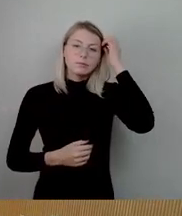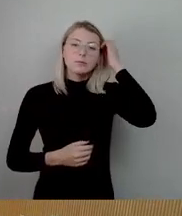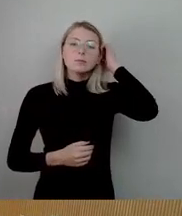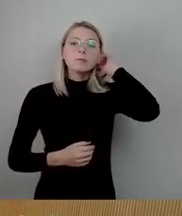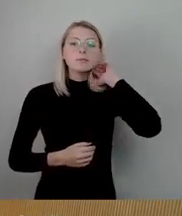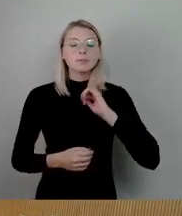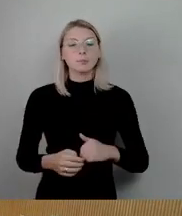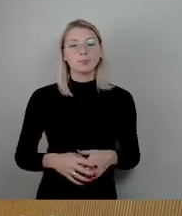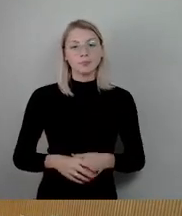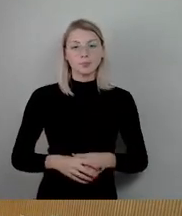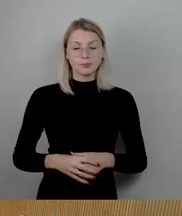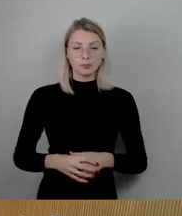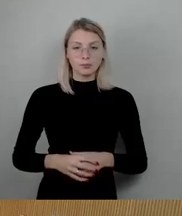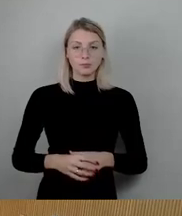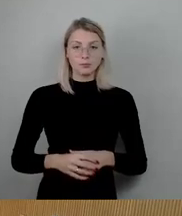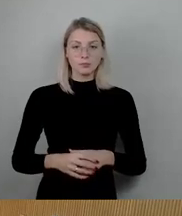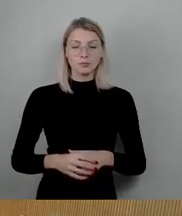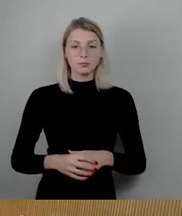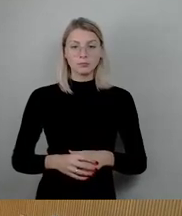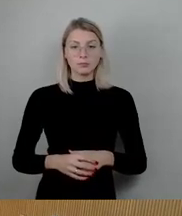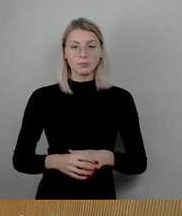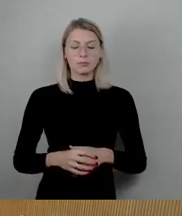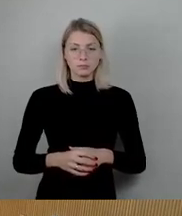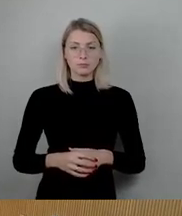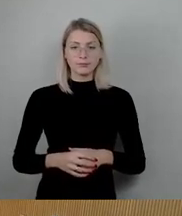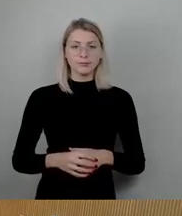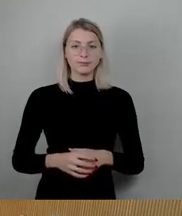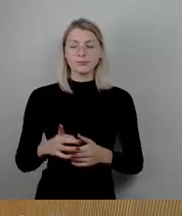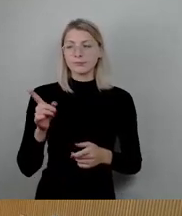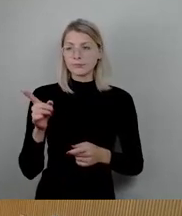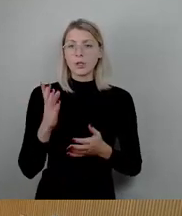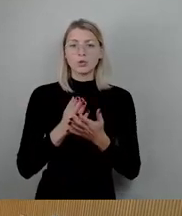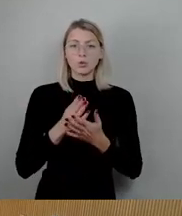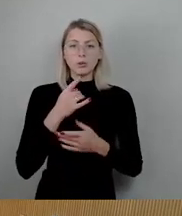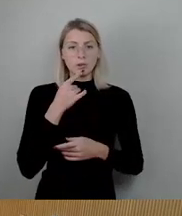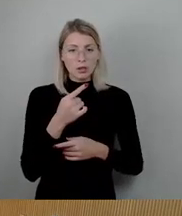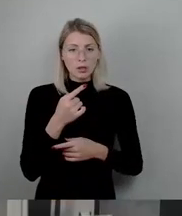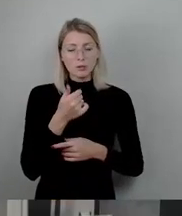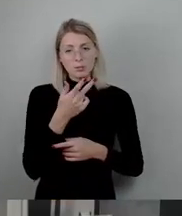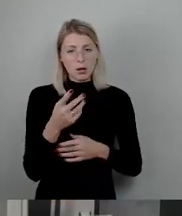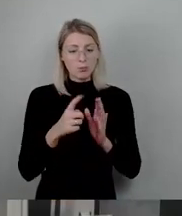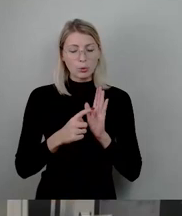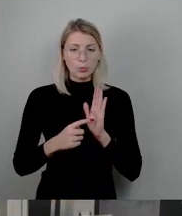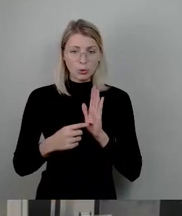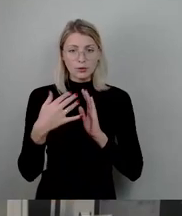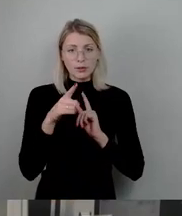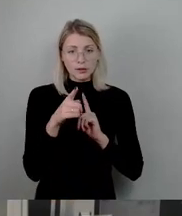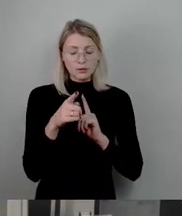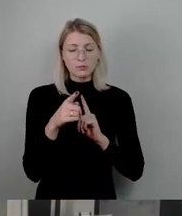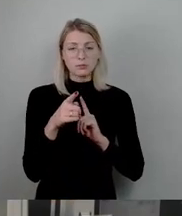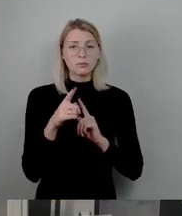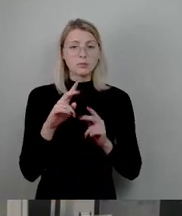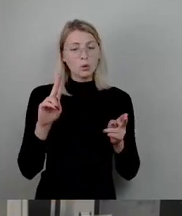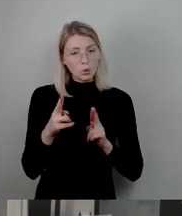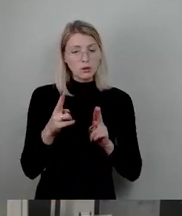Ja, der Herr Henge hat zum Glück ja auch schon einige Dinge benannt. Ich versuche es kurz zu halten. Weil, Herr Krüger, ich muss auch